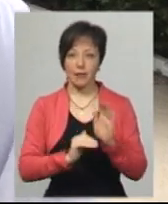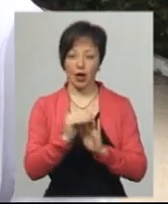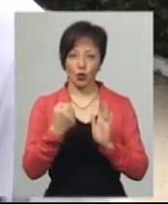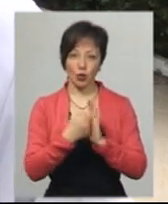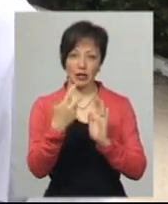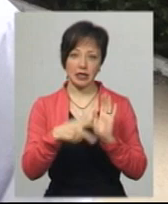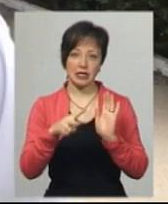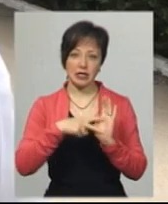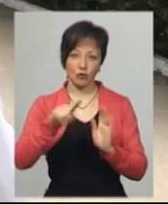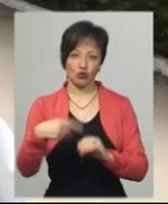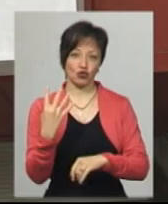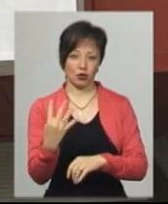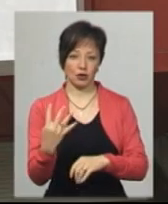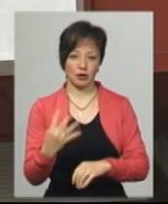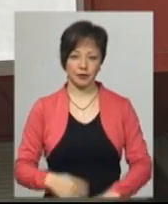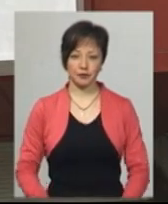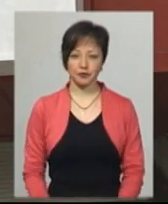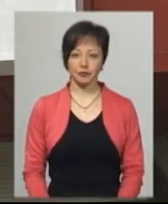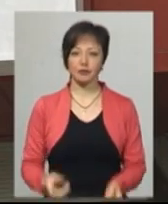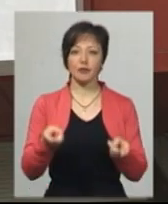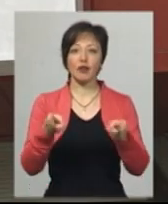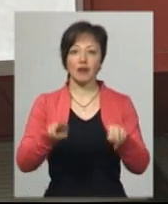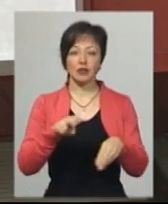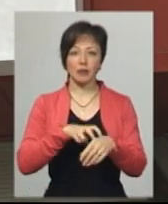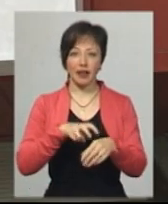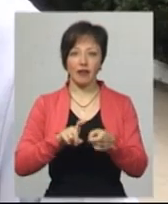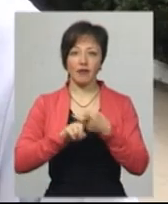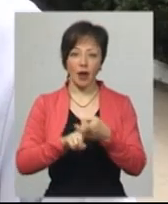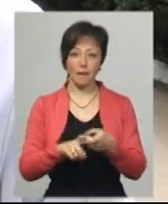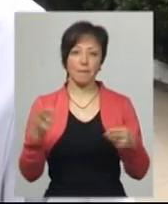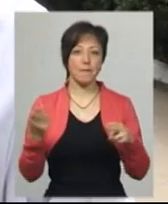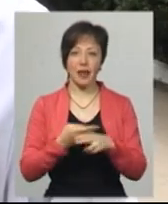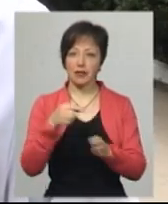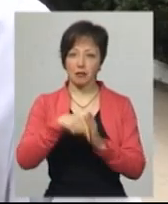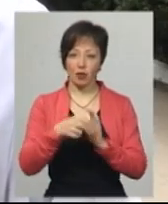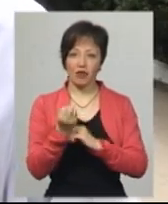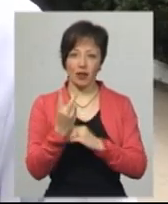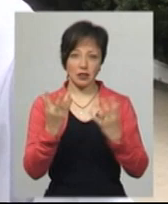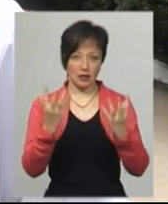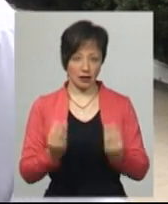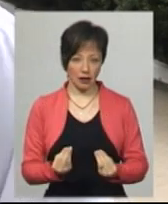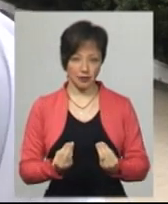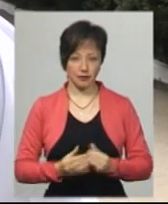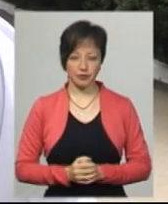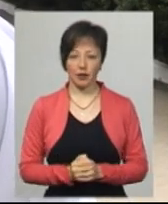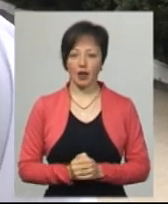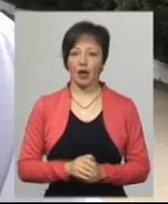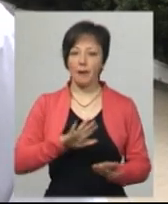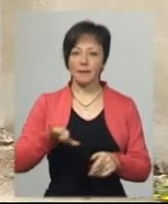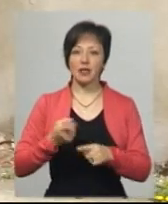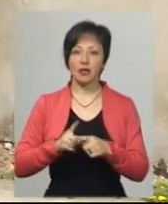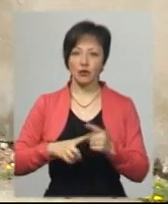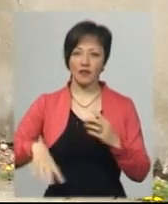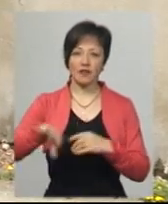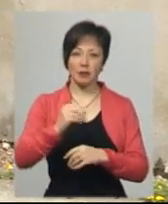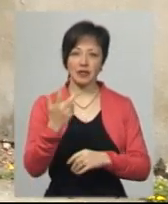до 37,4 градусів. У решти медиків інфікування протікає безсимптомно 12-й день, говорить Іван Лаврінтів. Та після цього усім